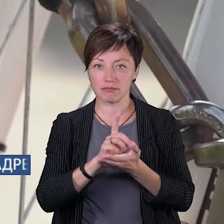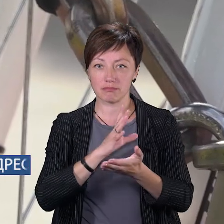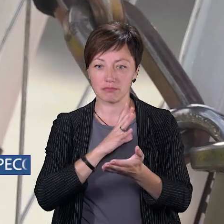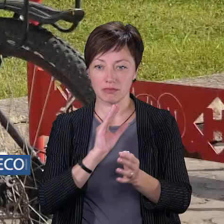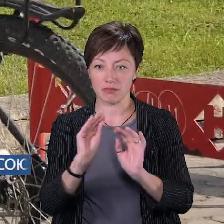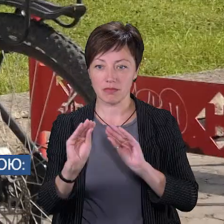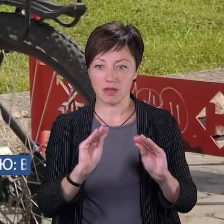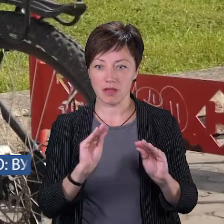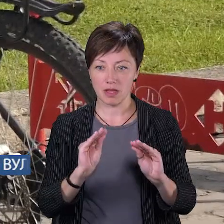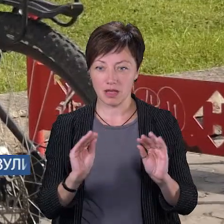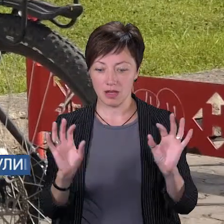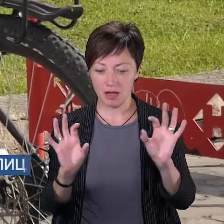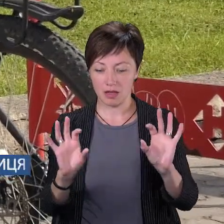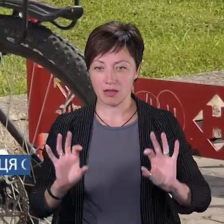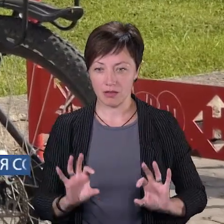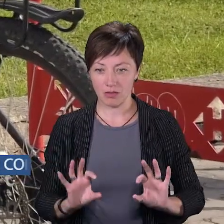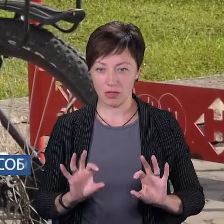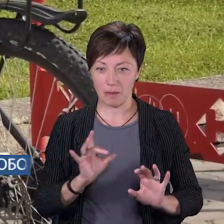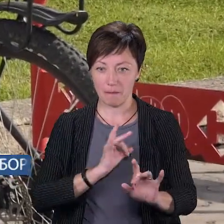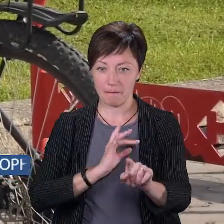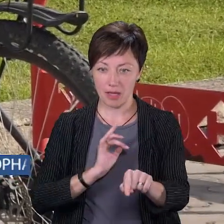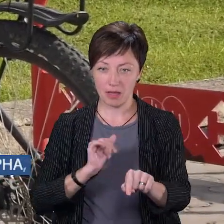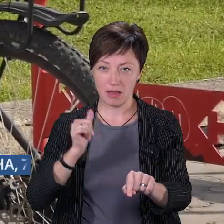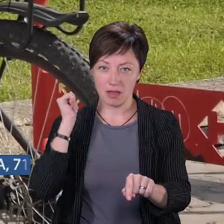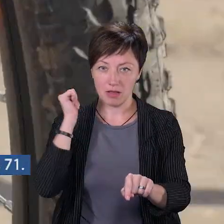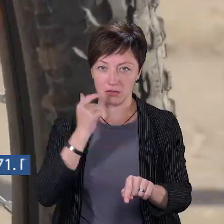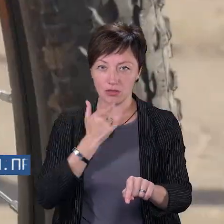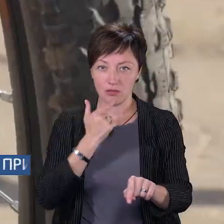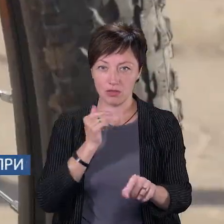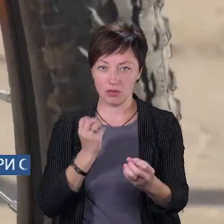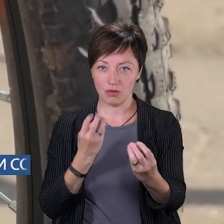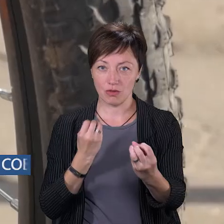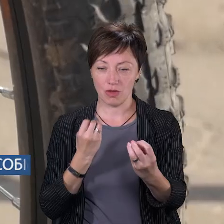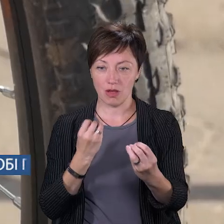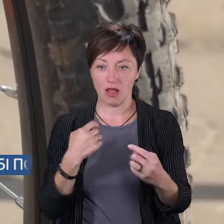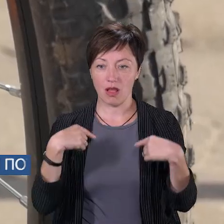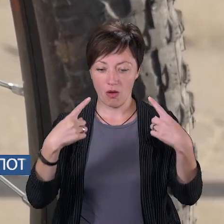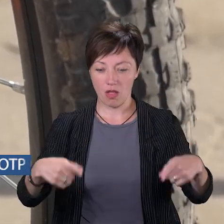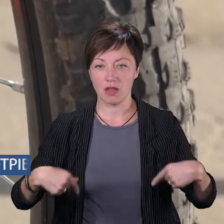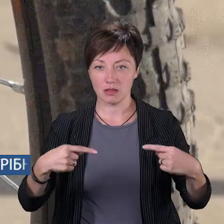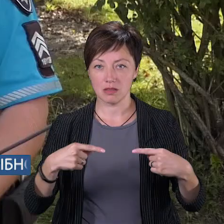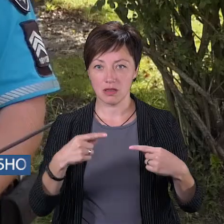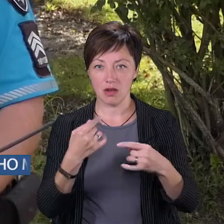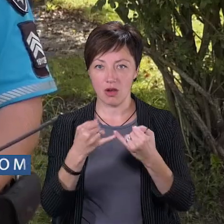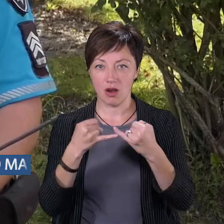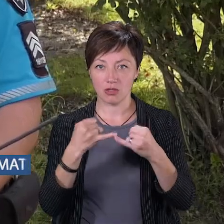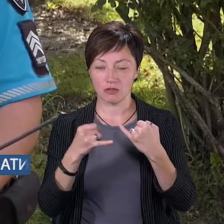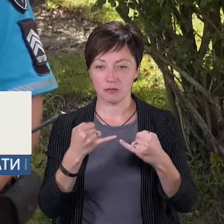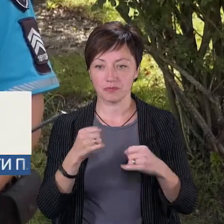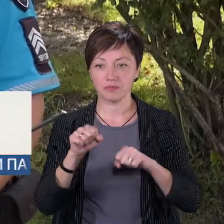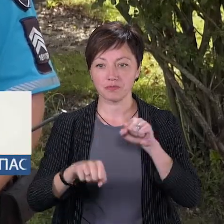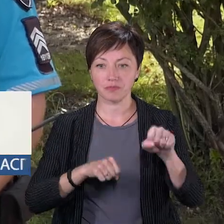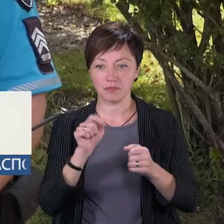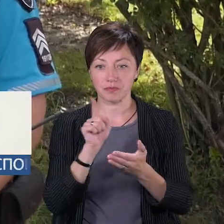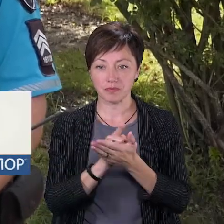бути оснащений катафотами. Спереду білого кольору, позаду червоного, а одне колесах – оранжевого. На велосипедисті